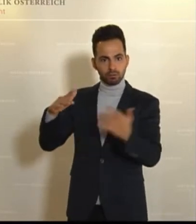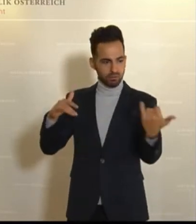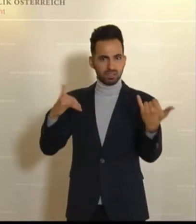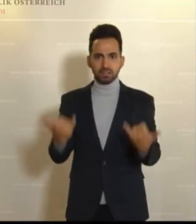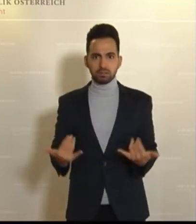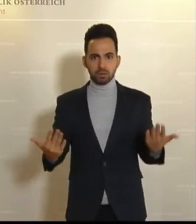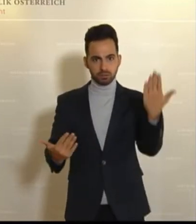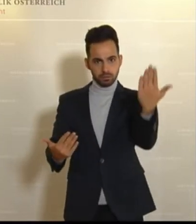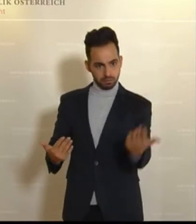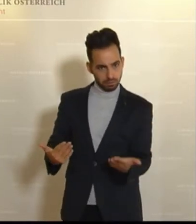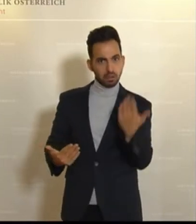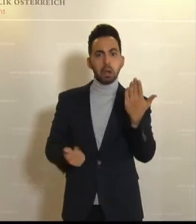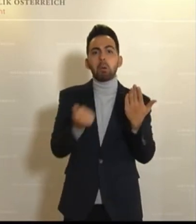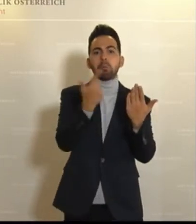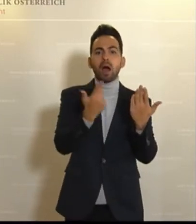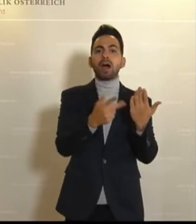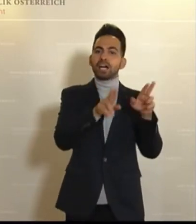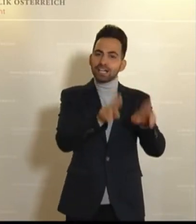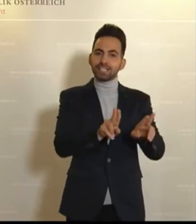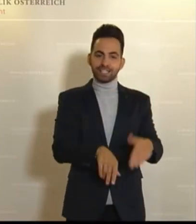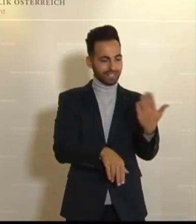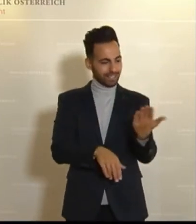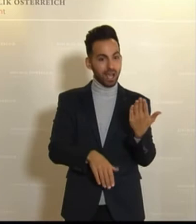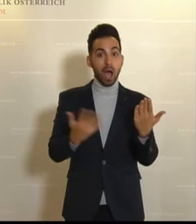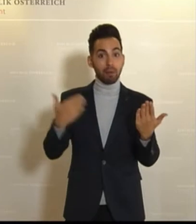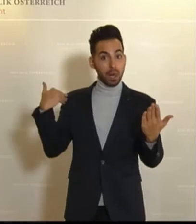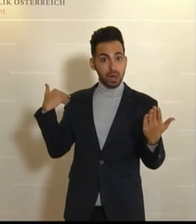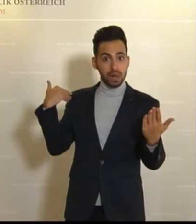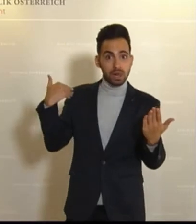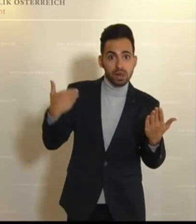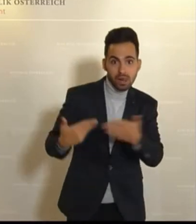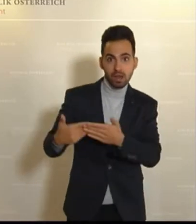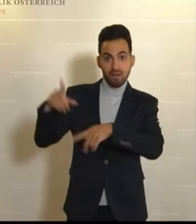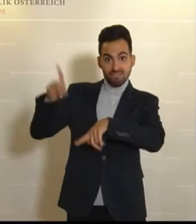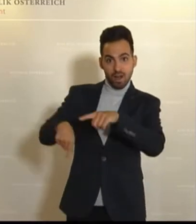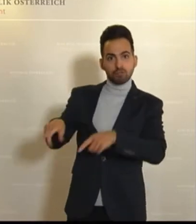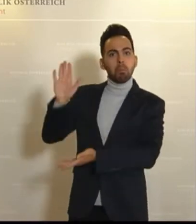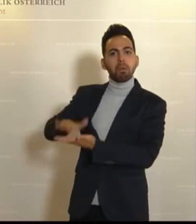dass ein paar Dinge richtiger gemacht werden und alles, was falsch ist, weiter falsch bleibt.